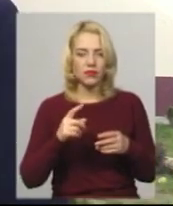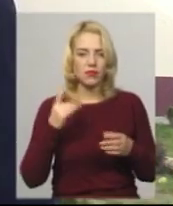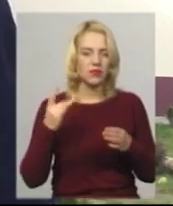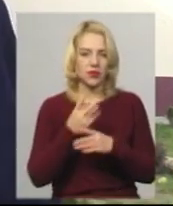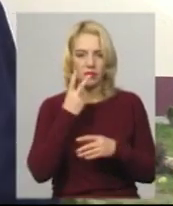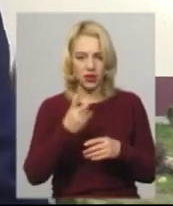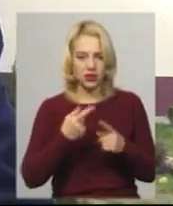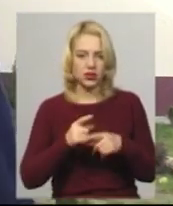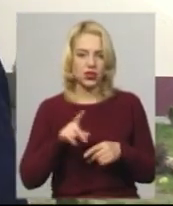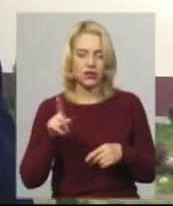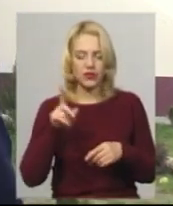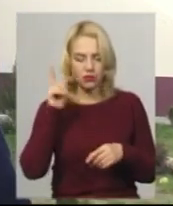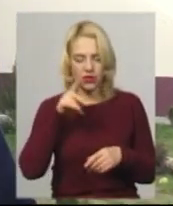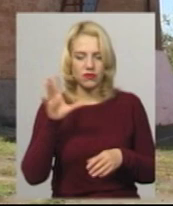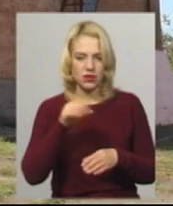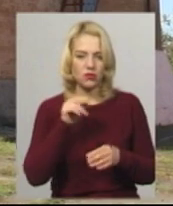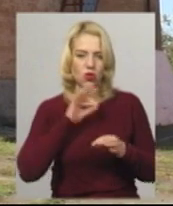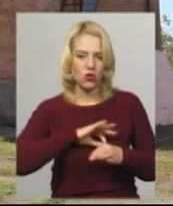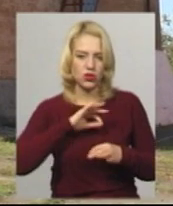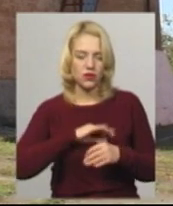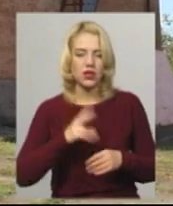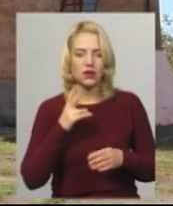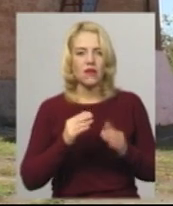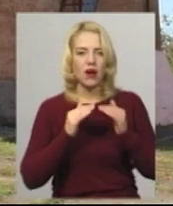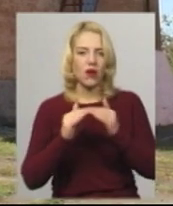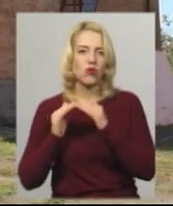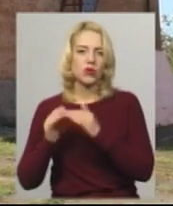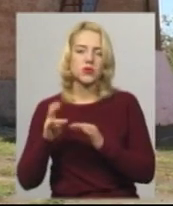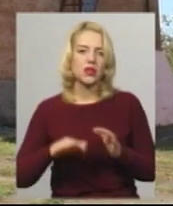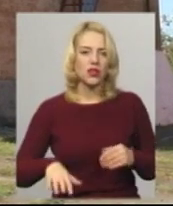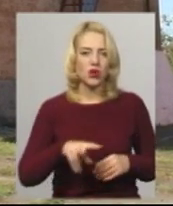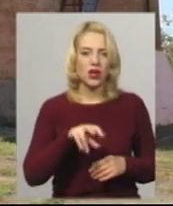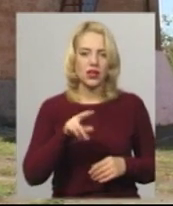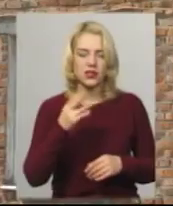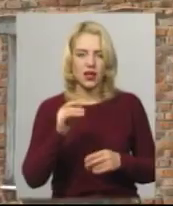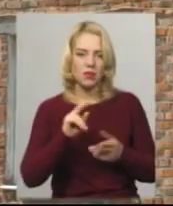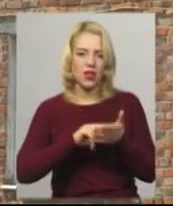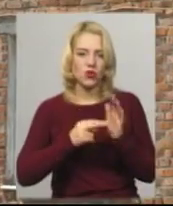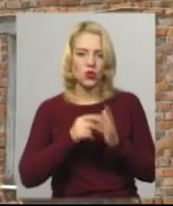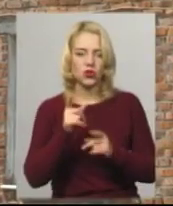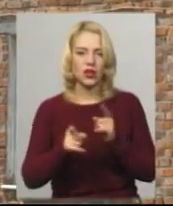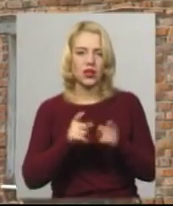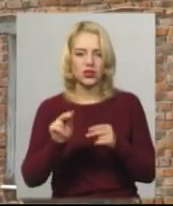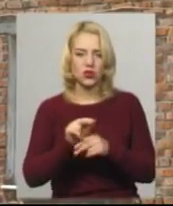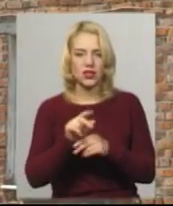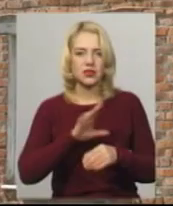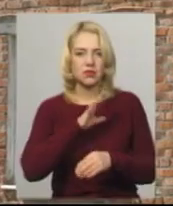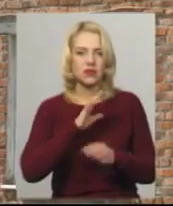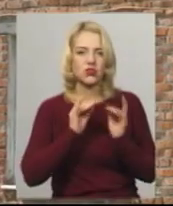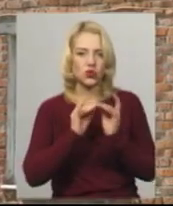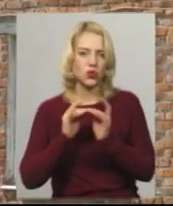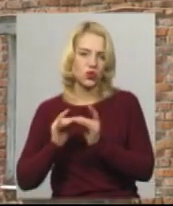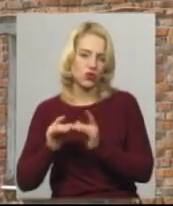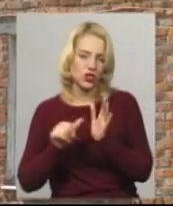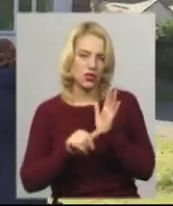школах, і діти вміють цим користуватися. Два корпуси на території ліцею планують реконструювати. Це колишній гуртожиток на 60 місць,